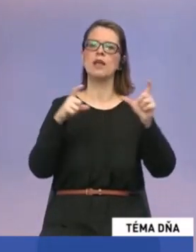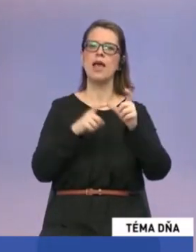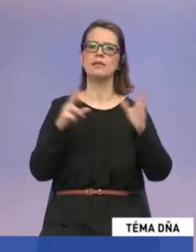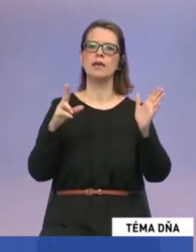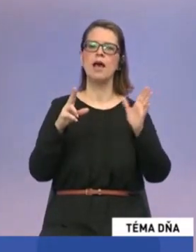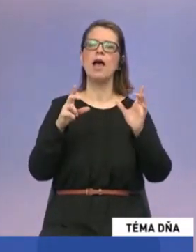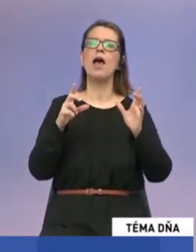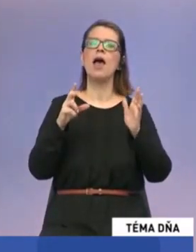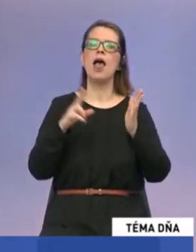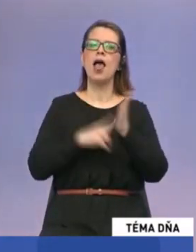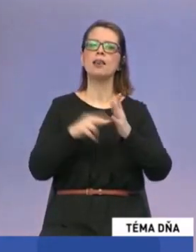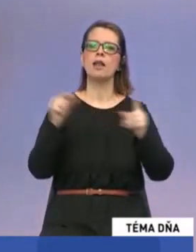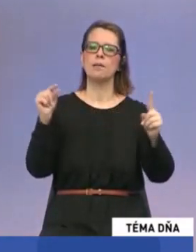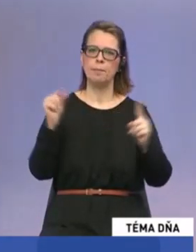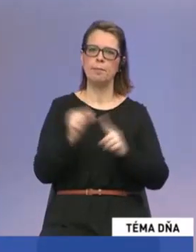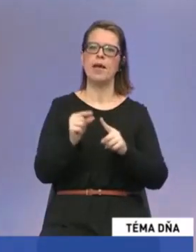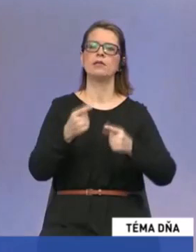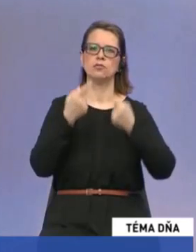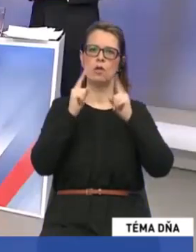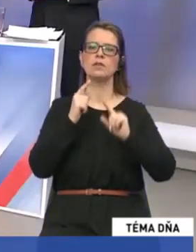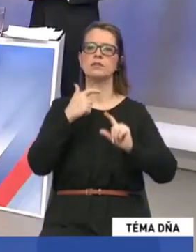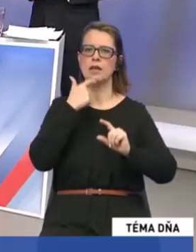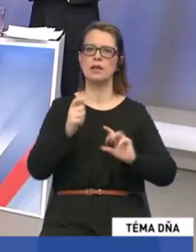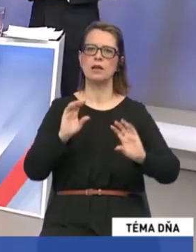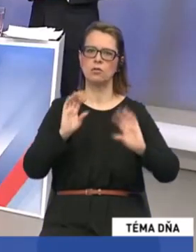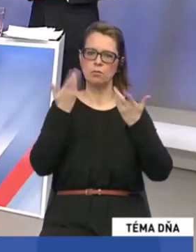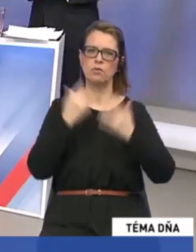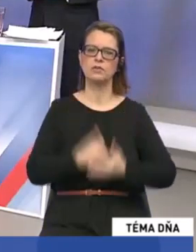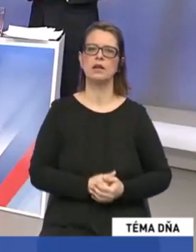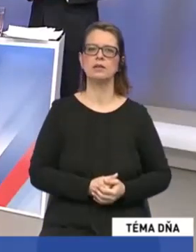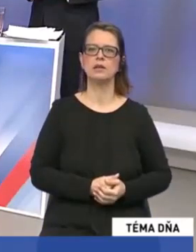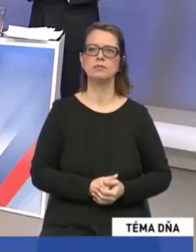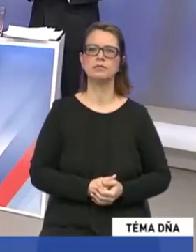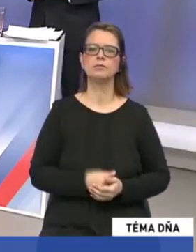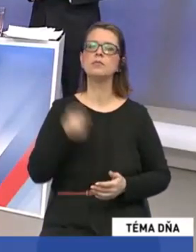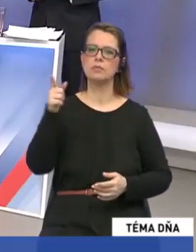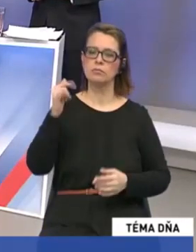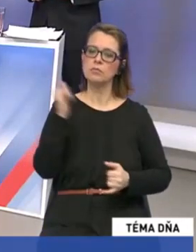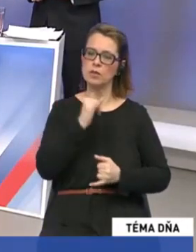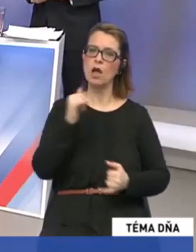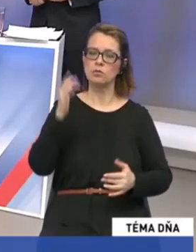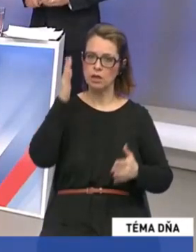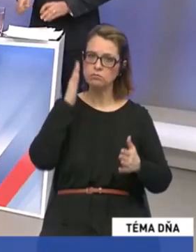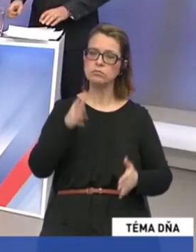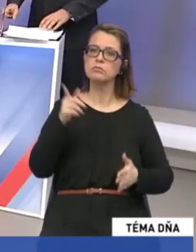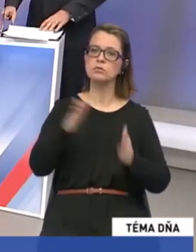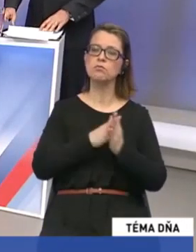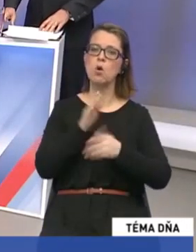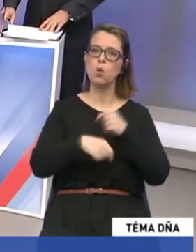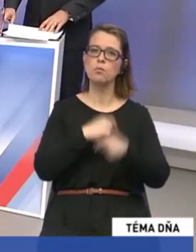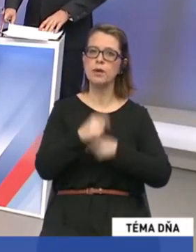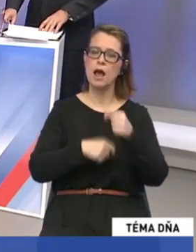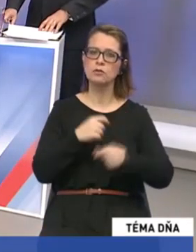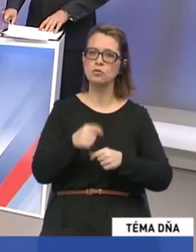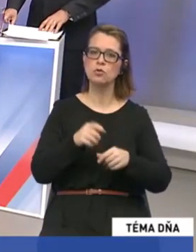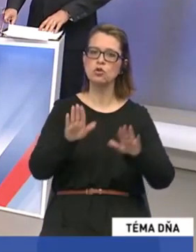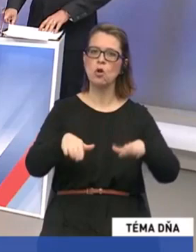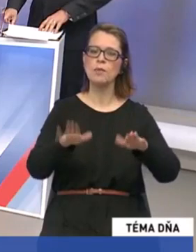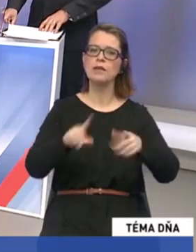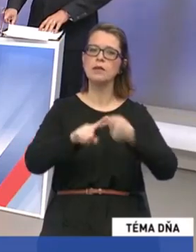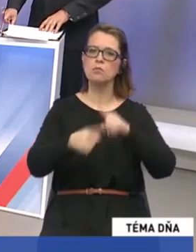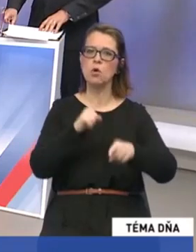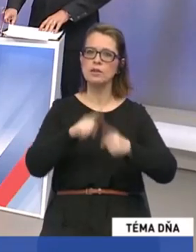Je pre vás teda názor Ruskej federácie taký dôležitý, že zvažujete na jeho základe aj spoluprácu s domácimi